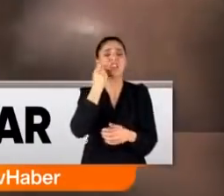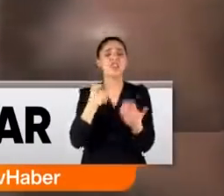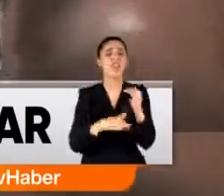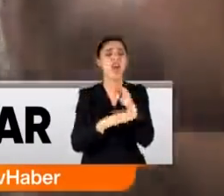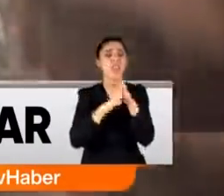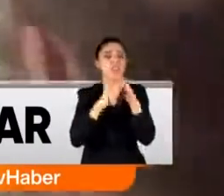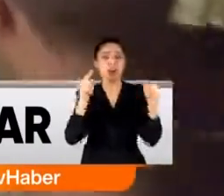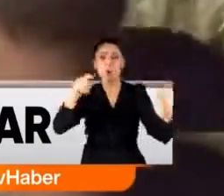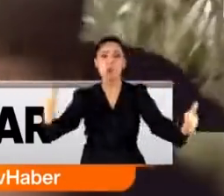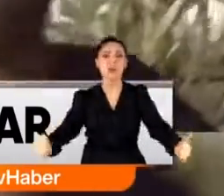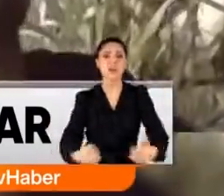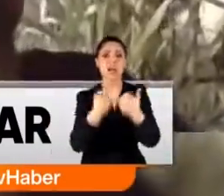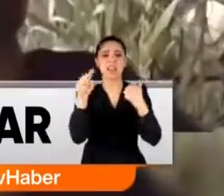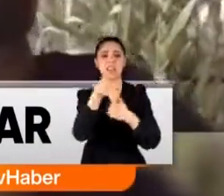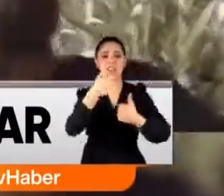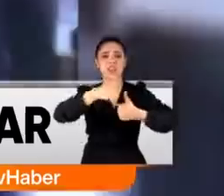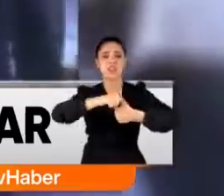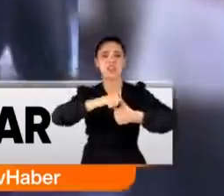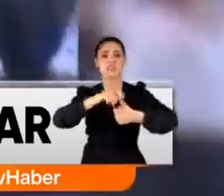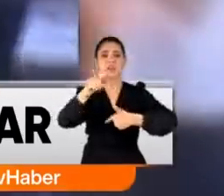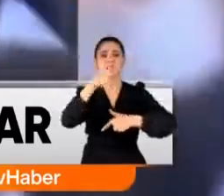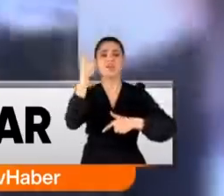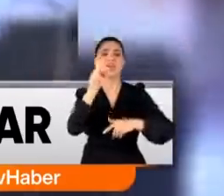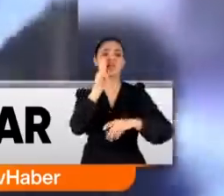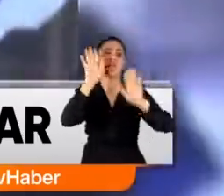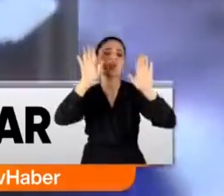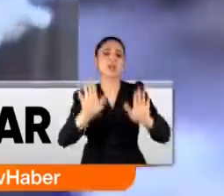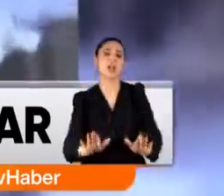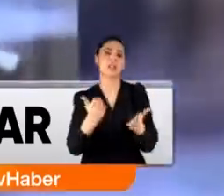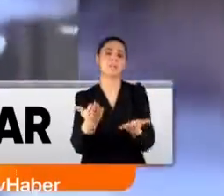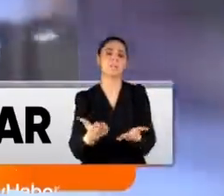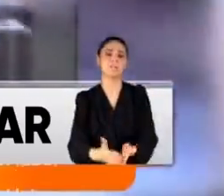kaybettiği o kazada genç çiften geriye bu görüntüler kaldı.